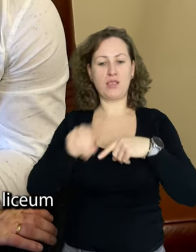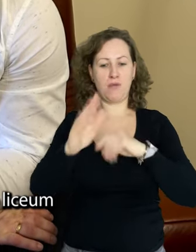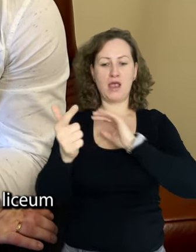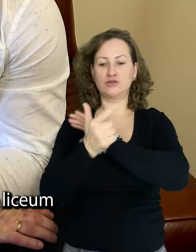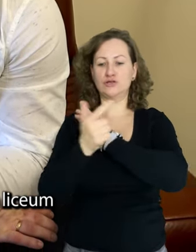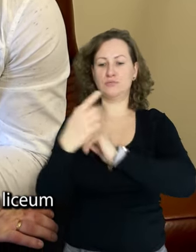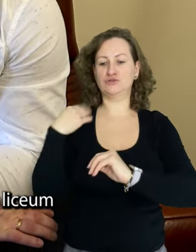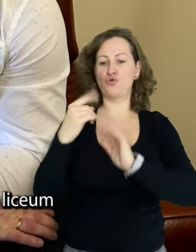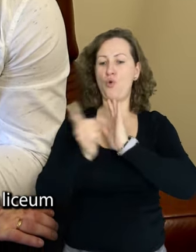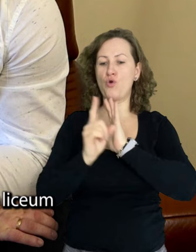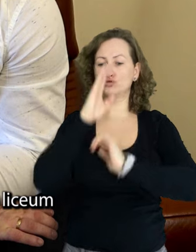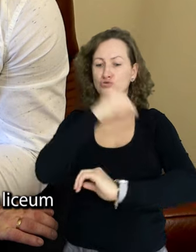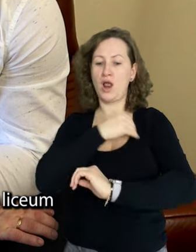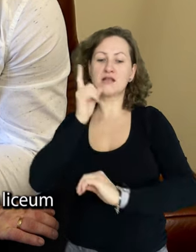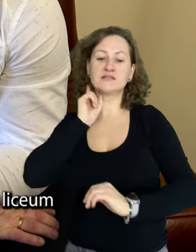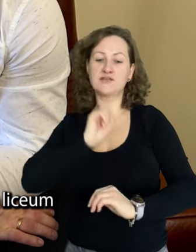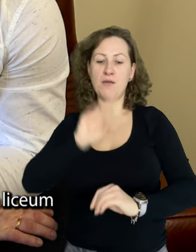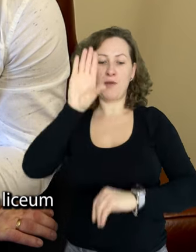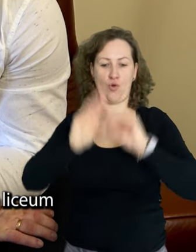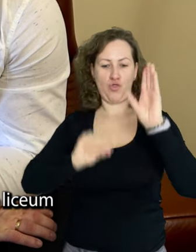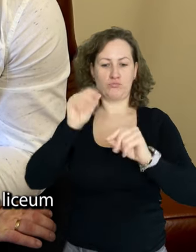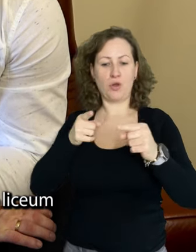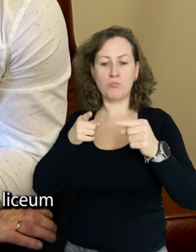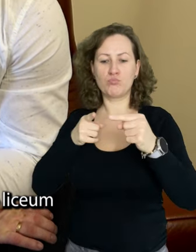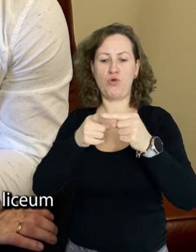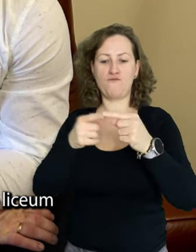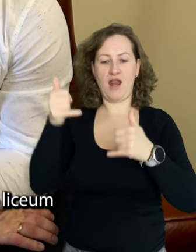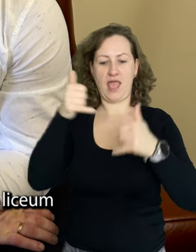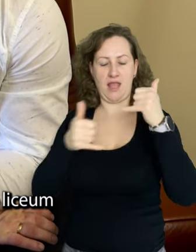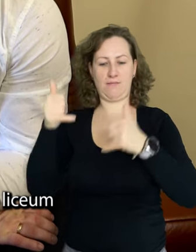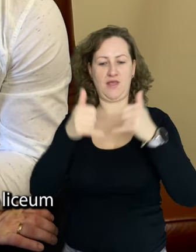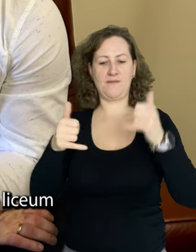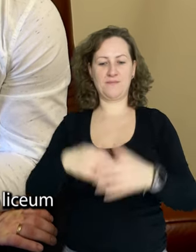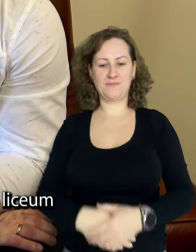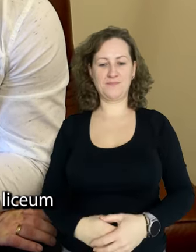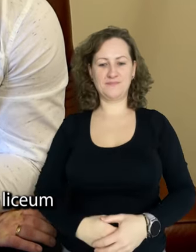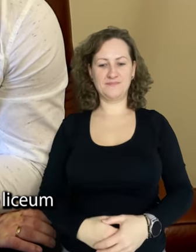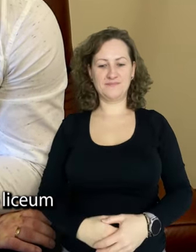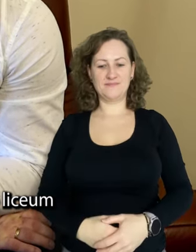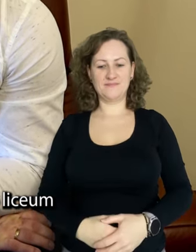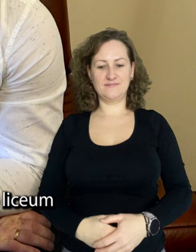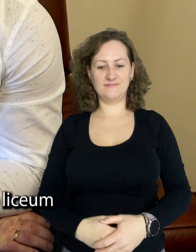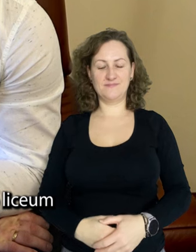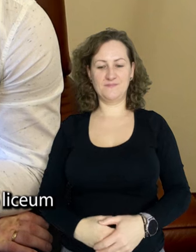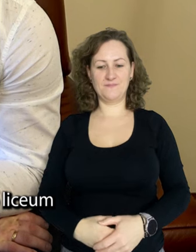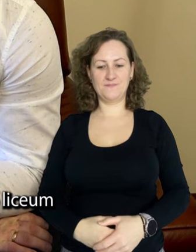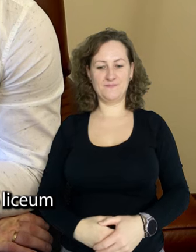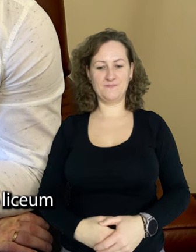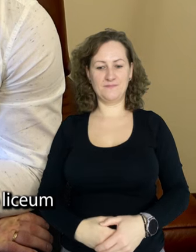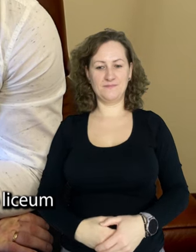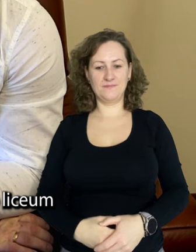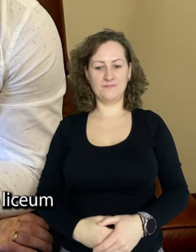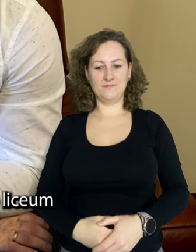Damiana, który ma lat 17, chodzi do liceum ekonomicznego o